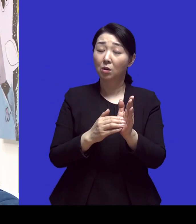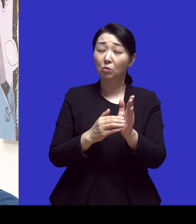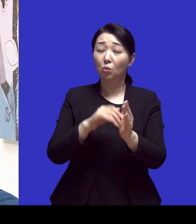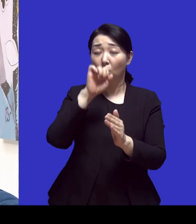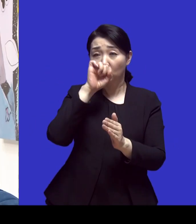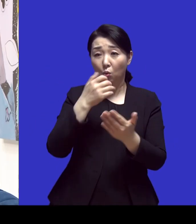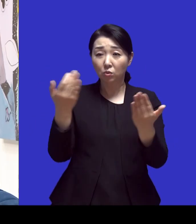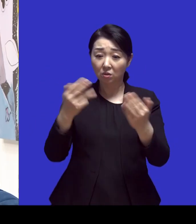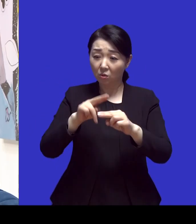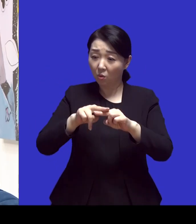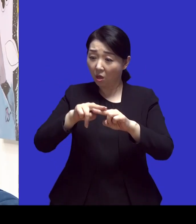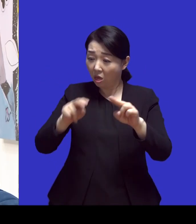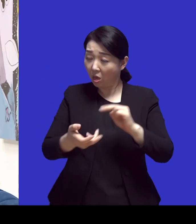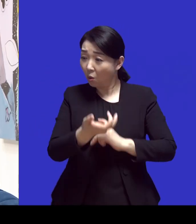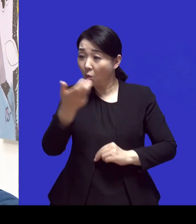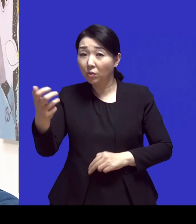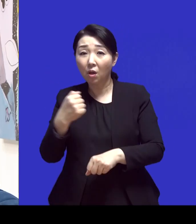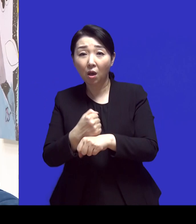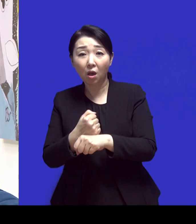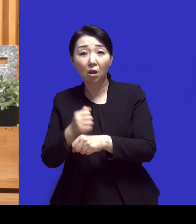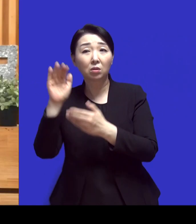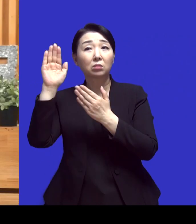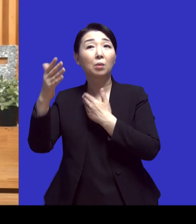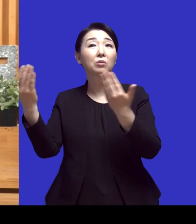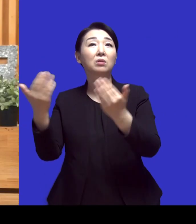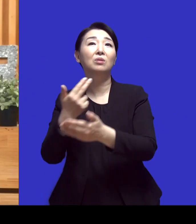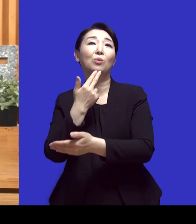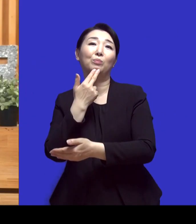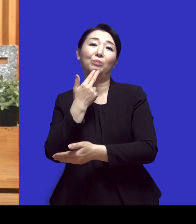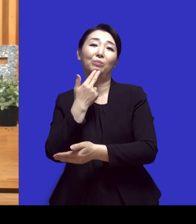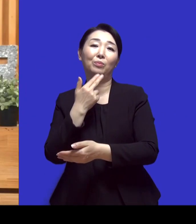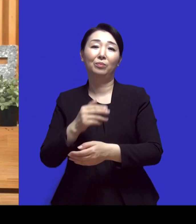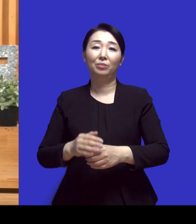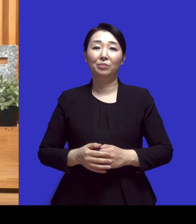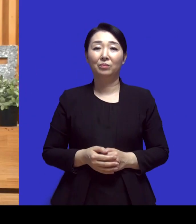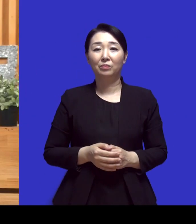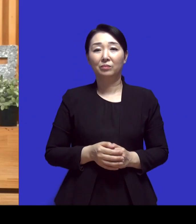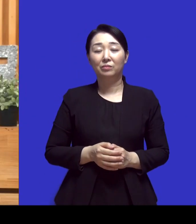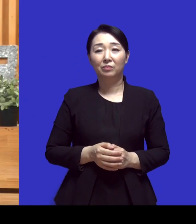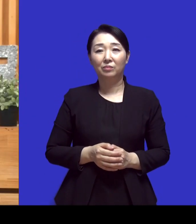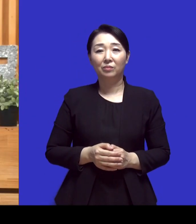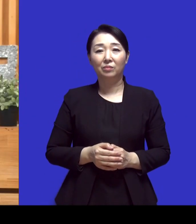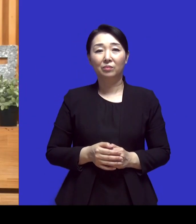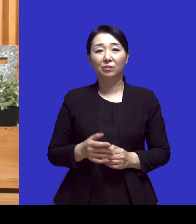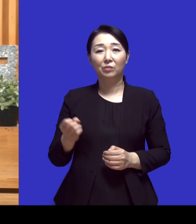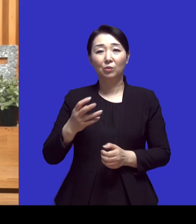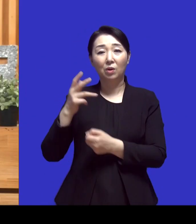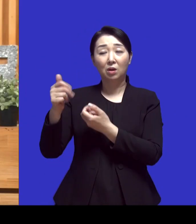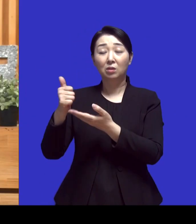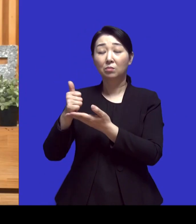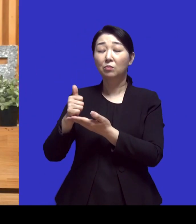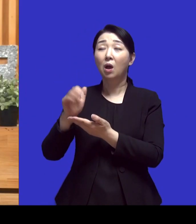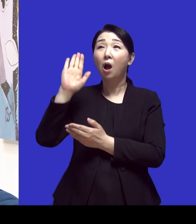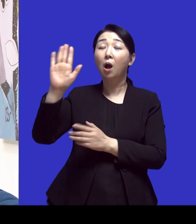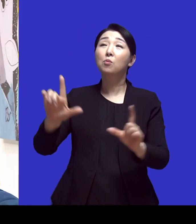네 근데 그 다음부터는 자비 안 생기는 거예요 그리고 하나님이 저희는 어떻게 사나요? 그랬더니 내가